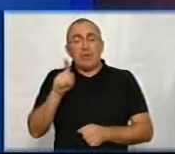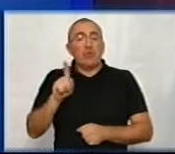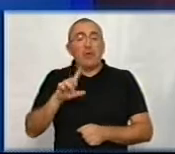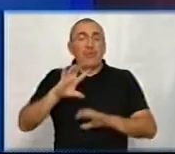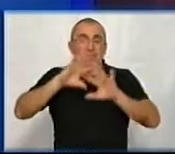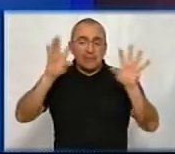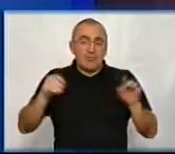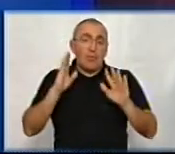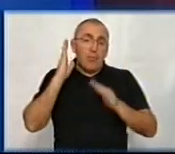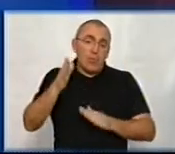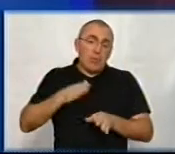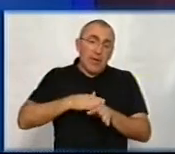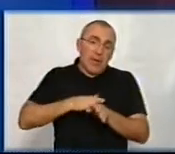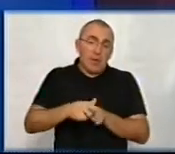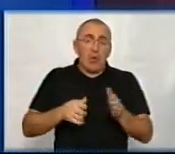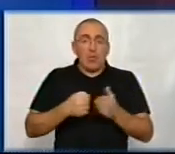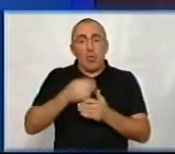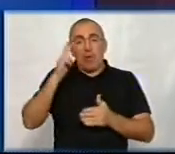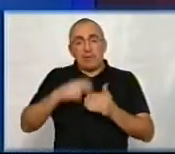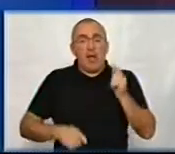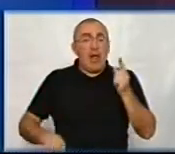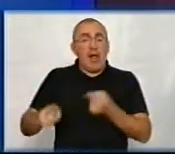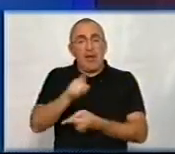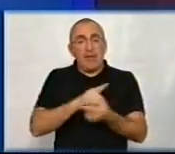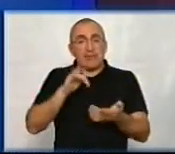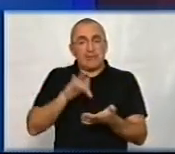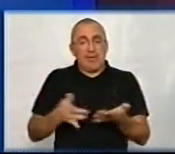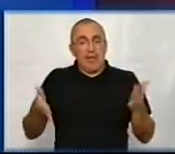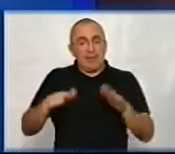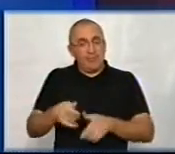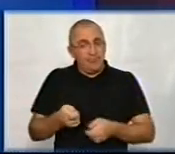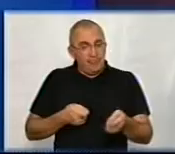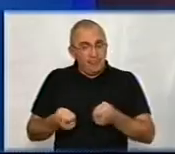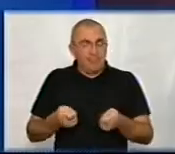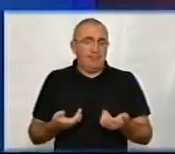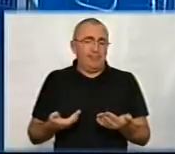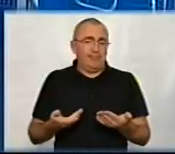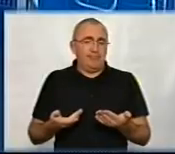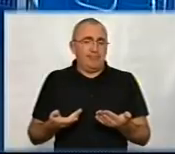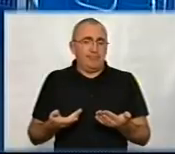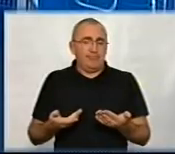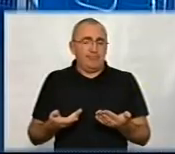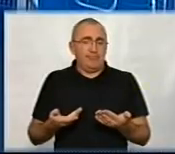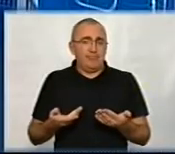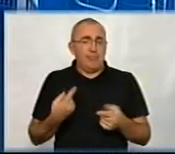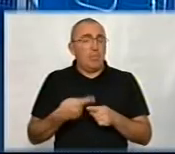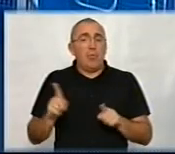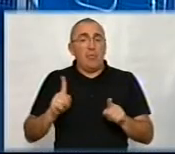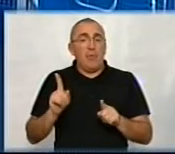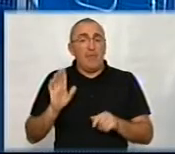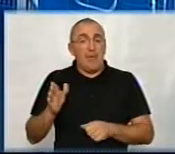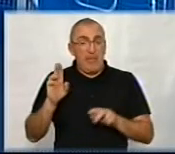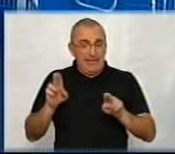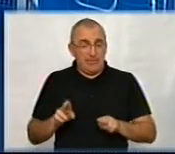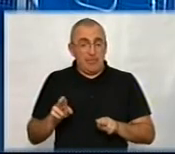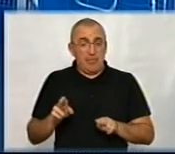буде можливо реалізувати до кінця реформу децентралізації. Чи можливо буде взагалі організуватись. Тому що, в принципі,